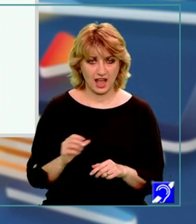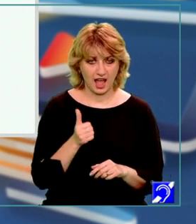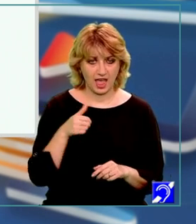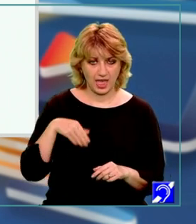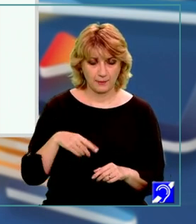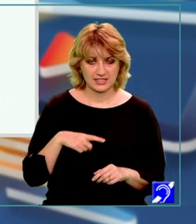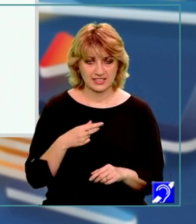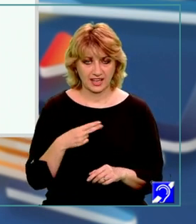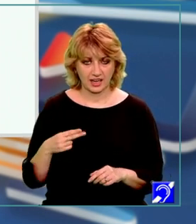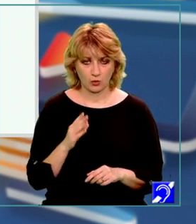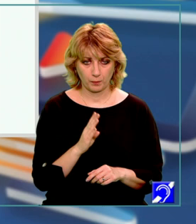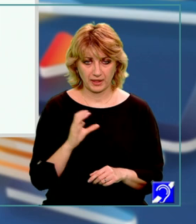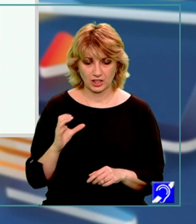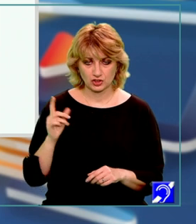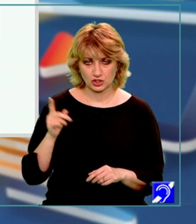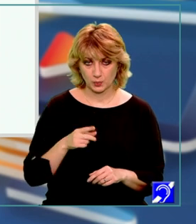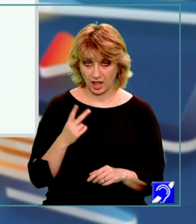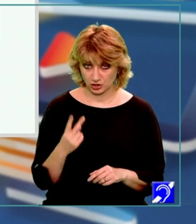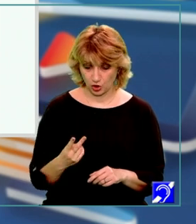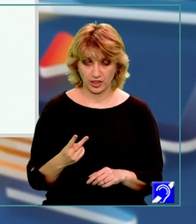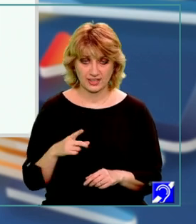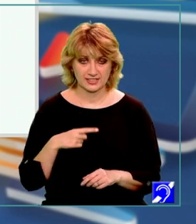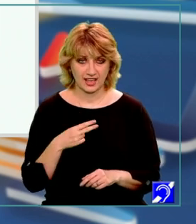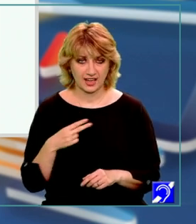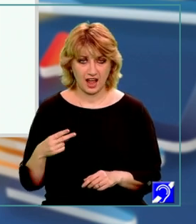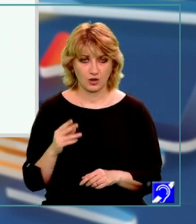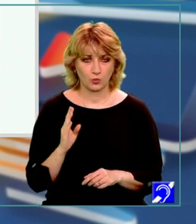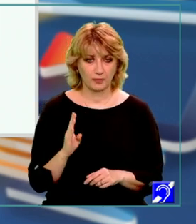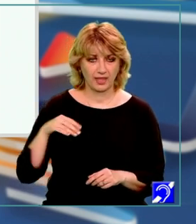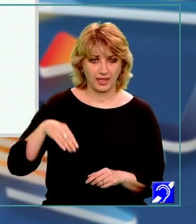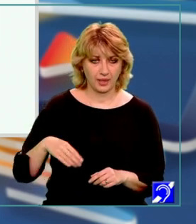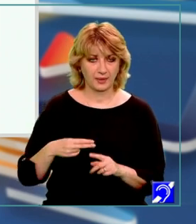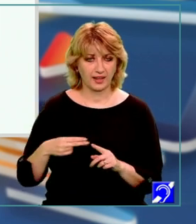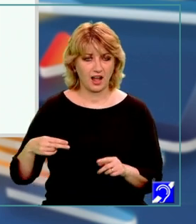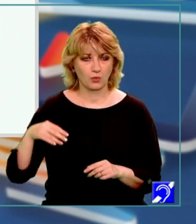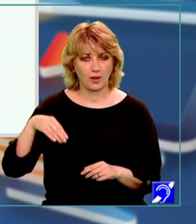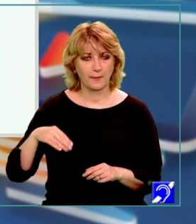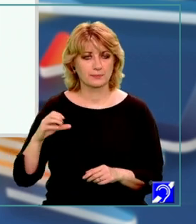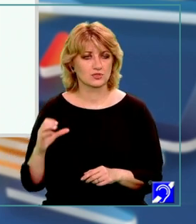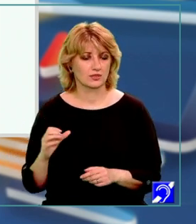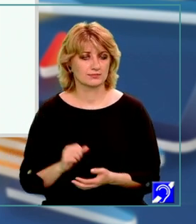este egal cu BC pe 2, este egal cu BM, este egal cu MC.